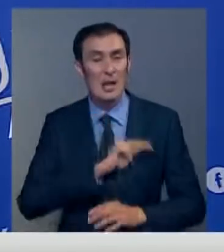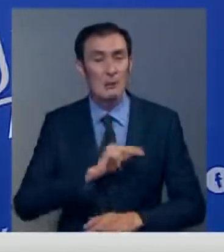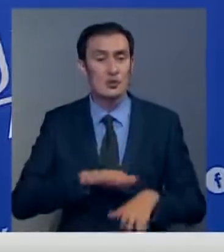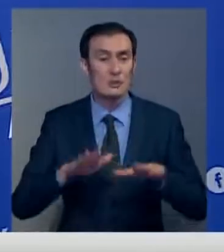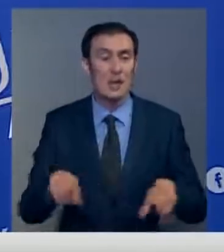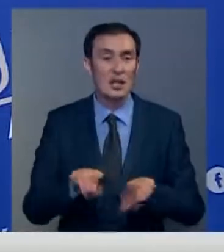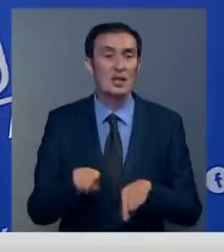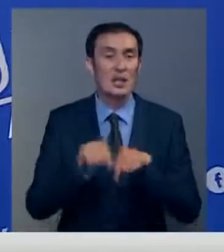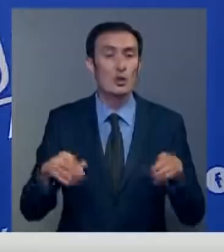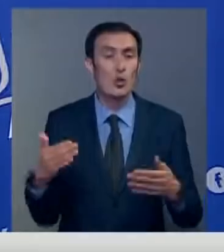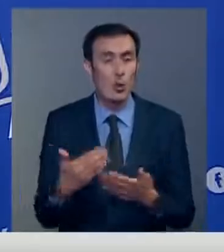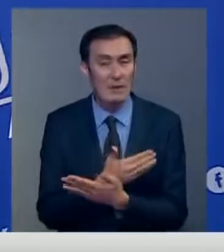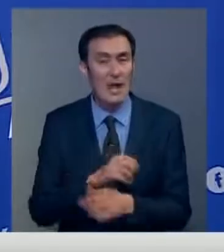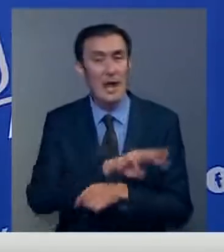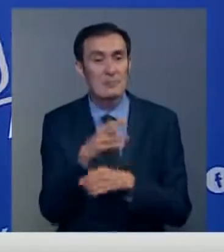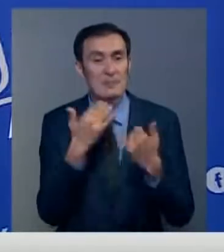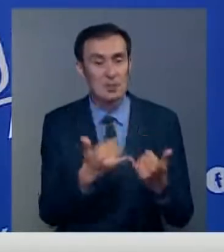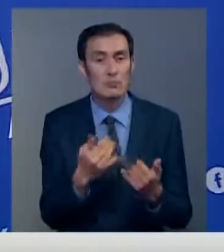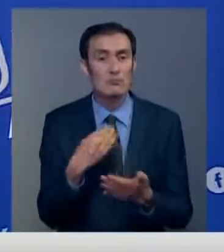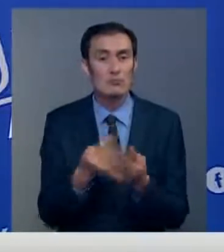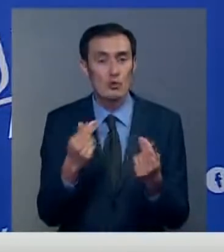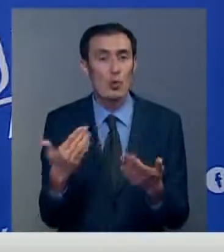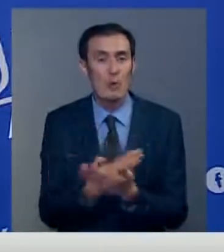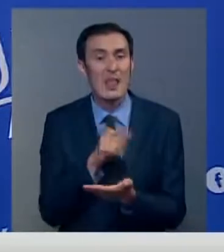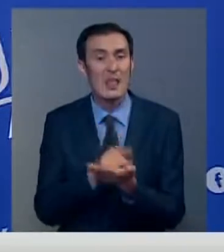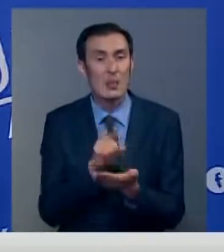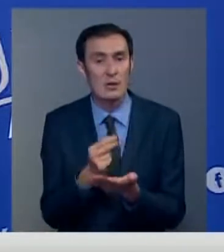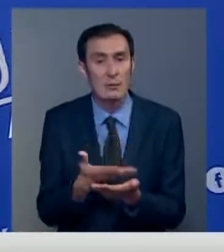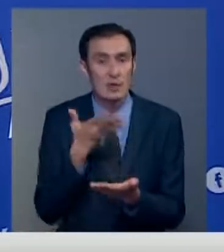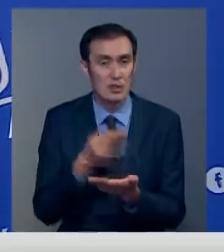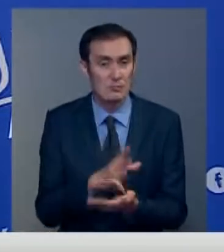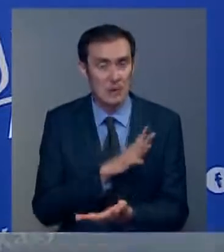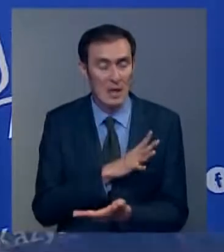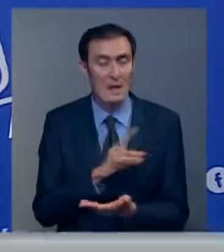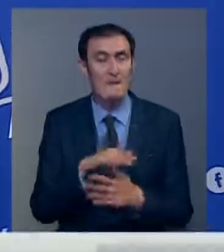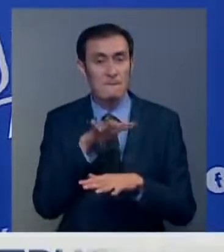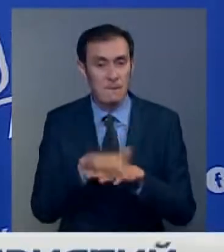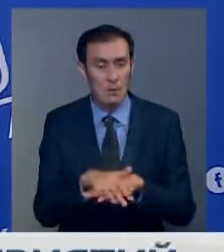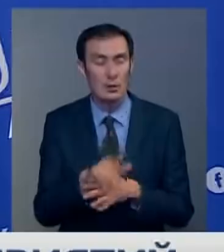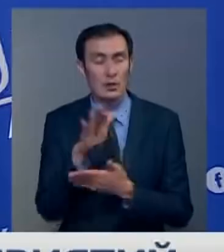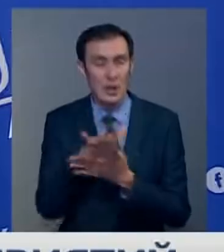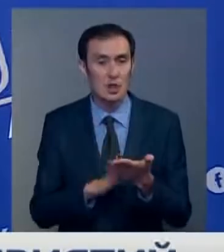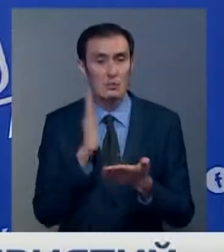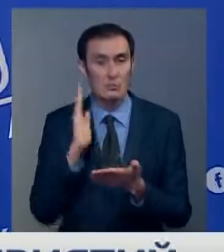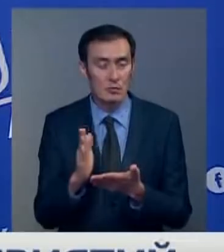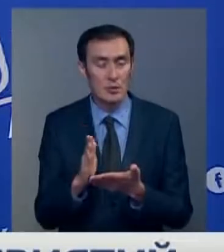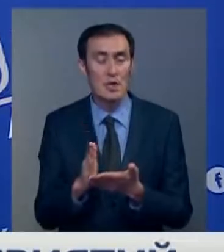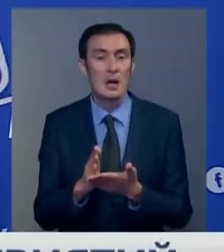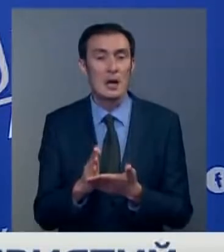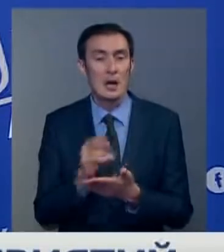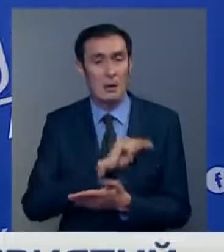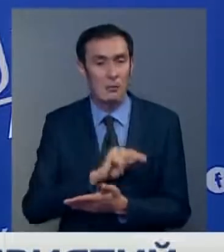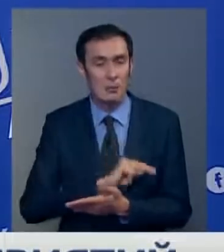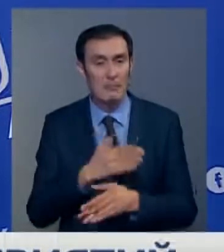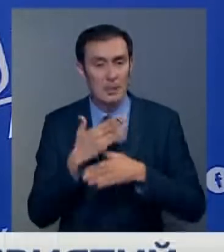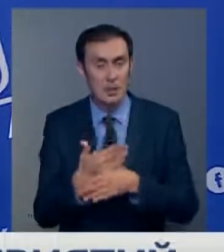но и создавать новые, обеспечивая бюджет дополнительными налоговыми платежами. Фонд и дальше намерен продолжить системную работу